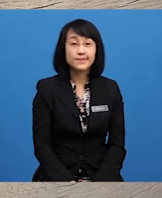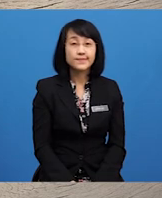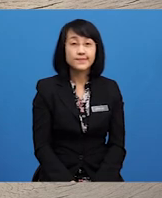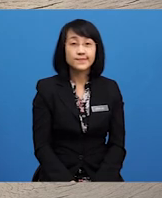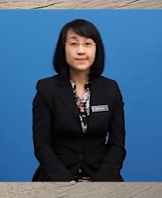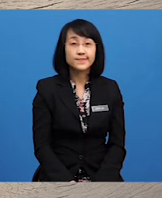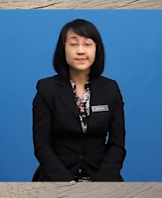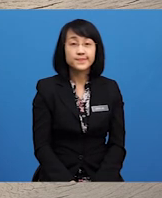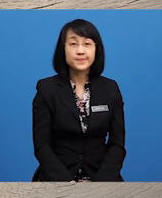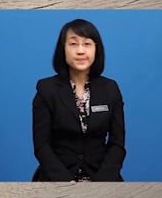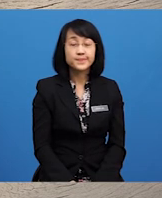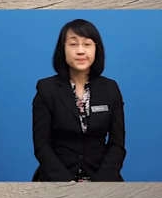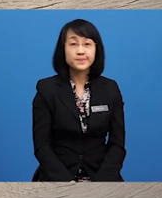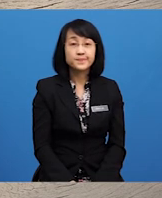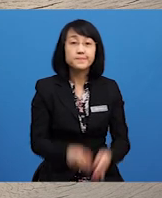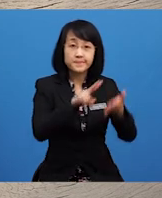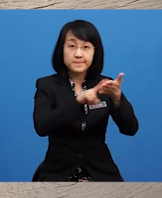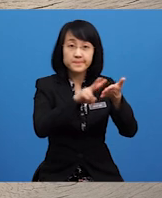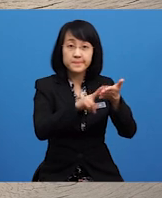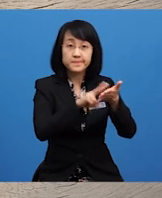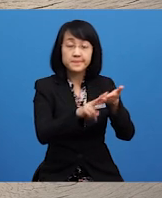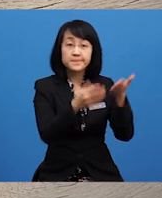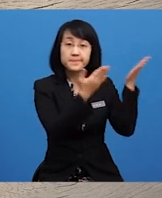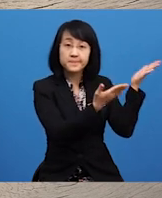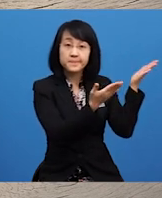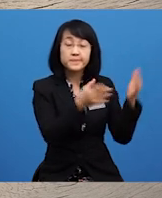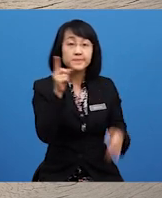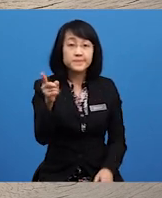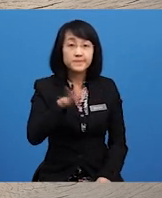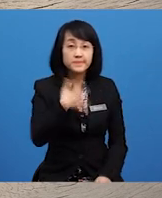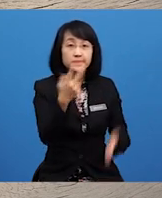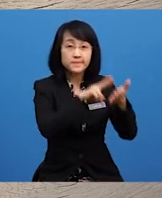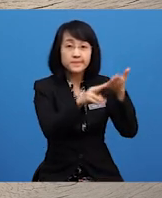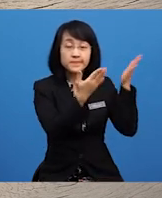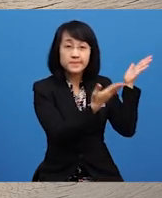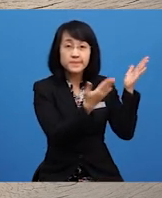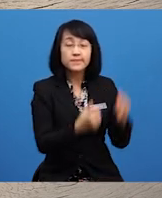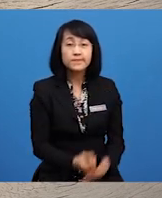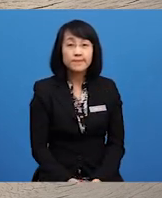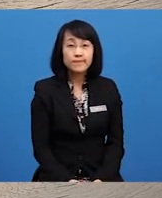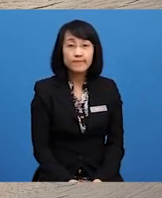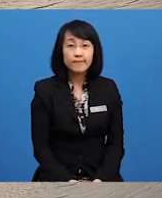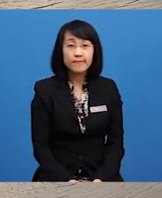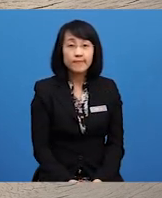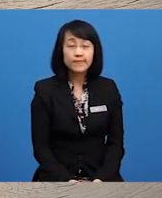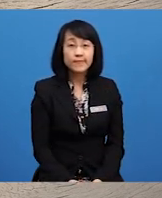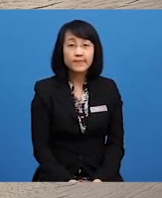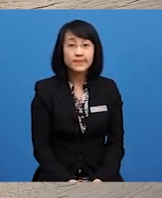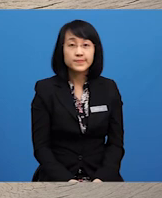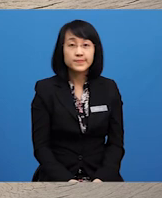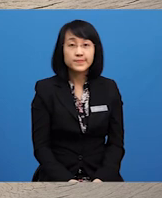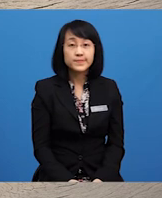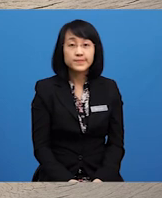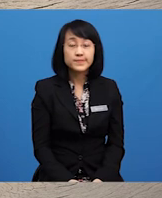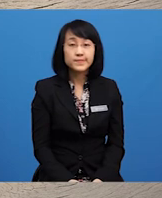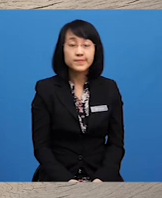Dia merasa berbahagia tiba-tiba Mengetahui dia mempunyai kaum keluarga yang besar